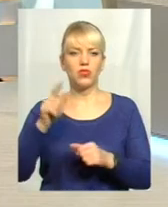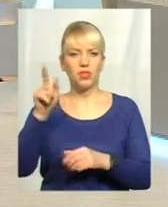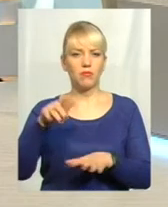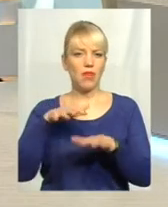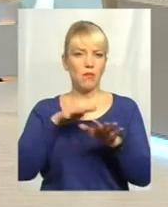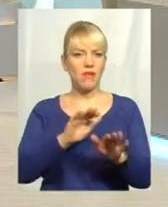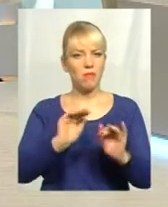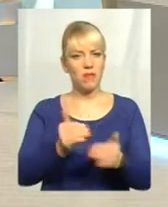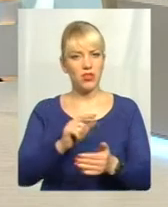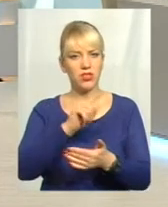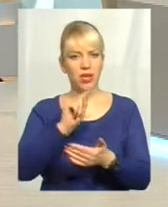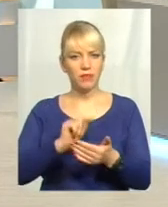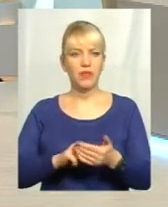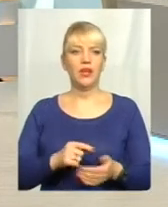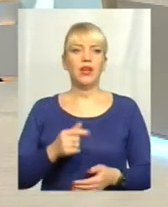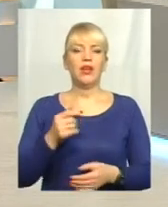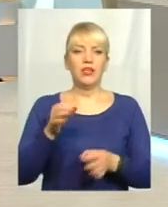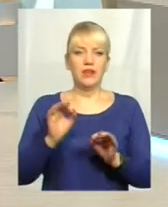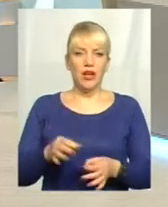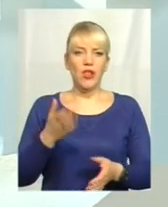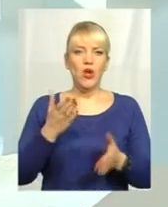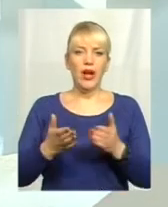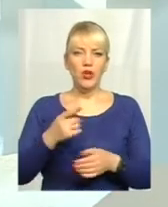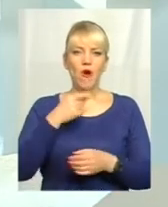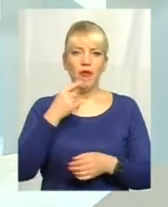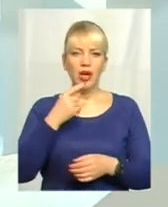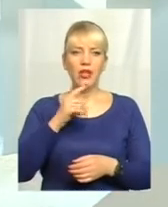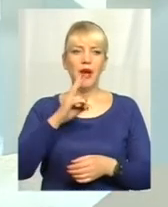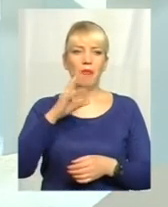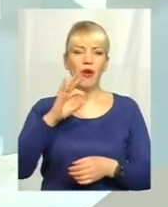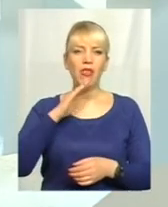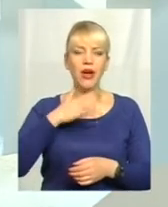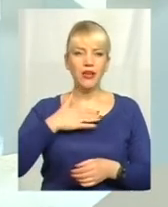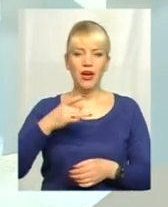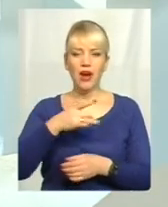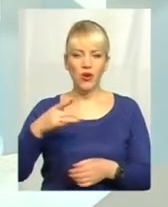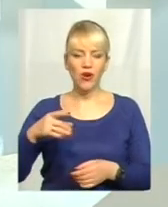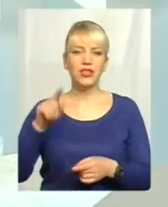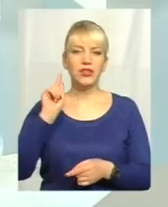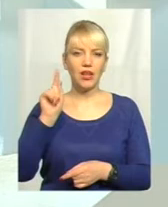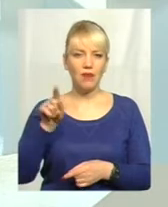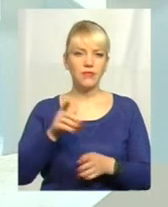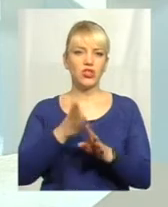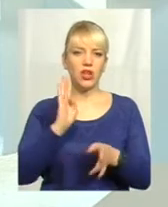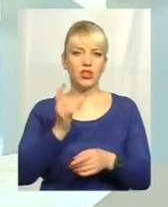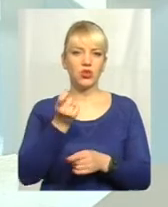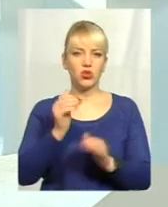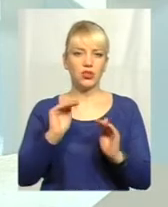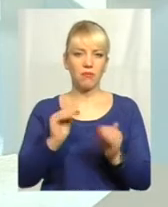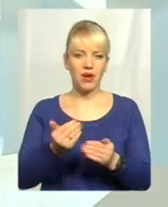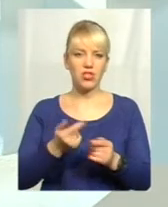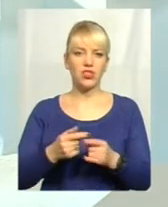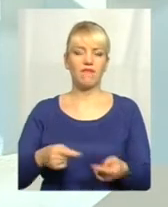менший? Ну, звичайно, якщо ми візьмемо менші наші райони, то, звичайно, там черги трошечки йдуть менше,